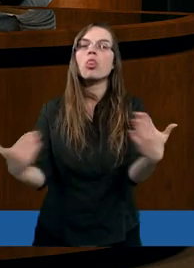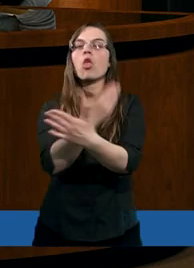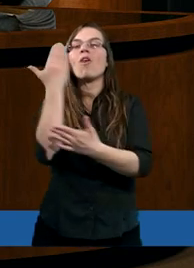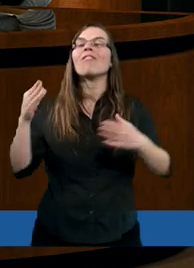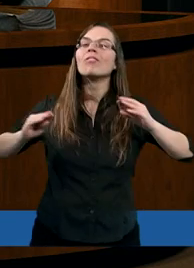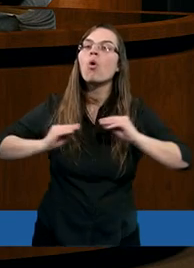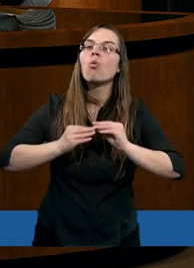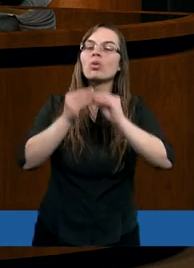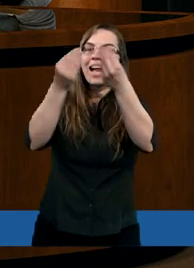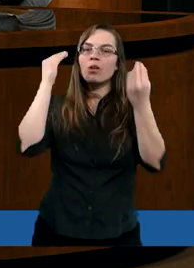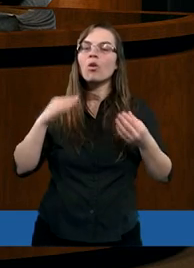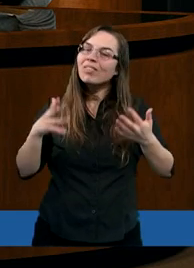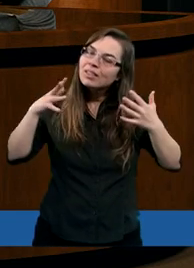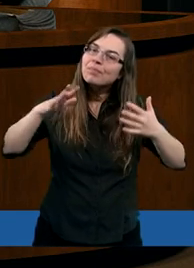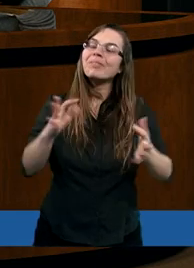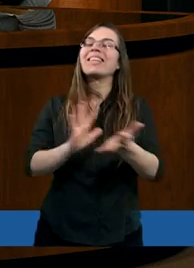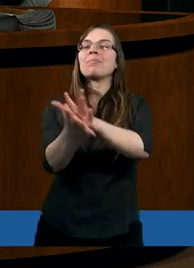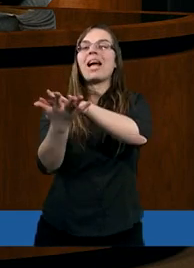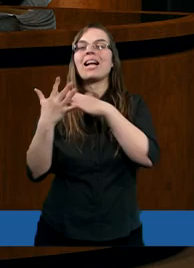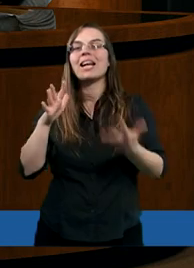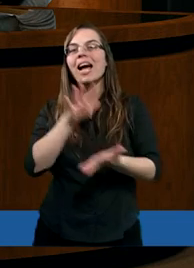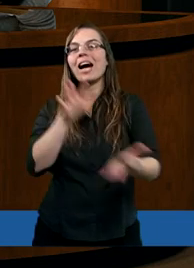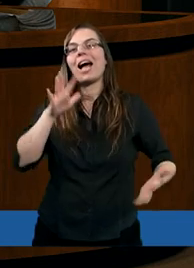będę mógł ukształtować, stworzyć,